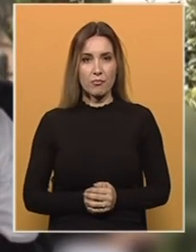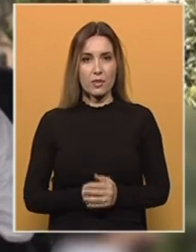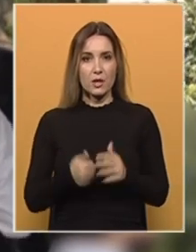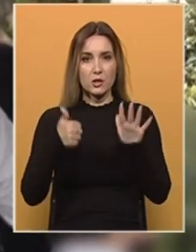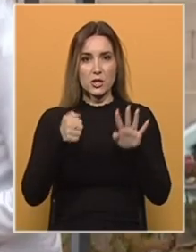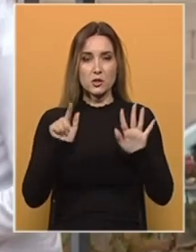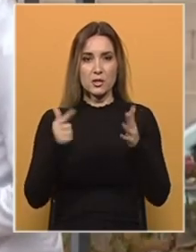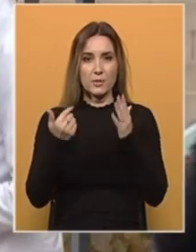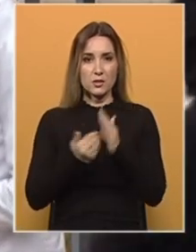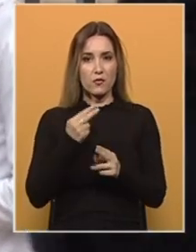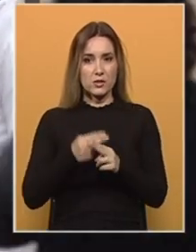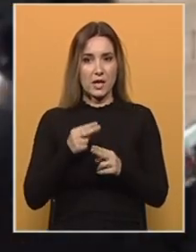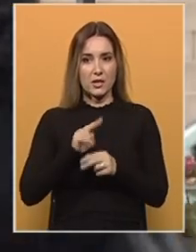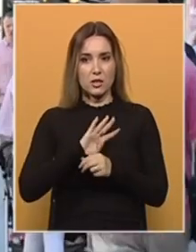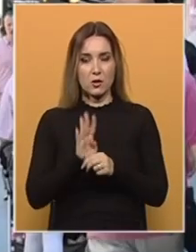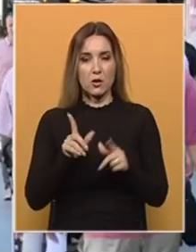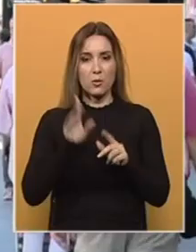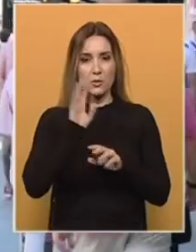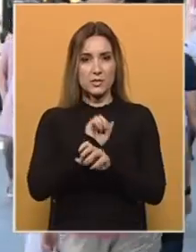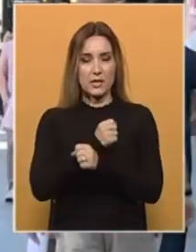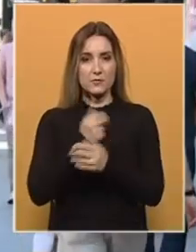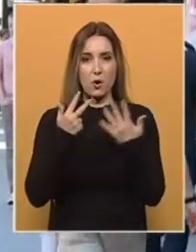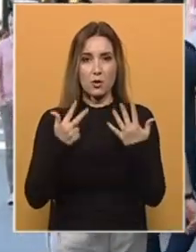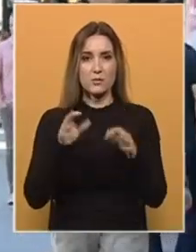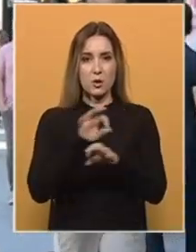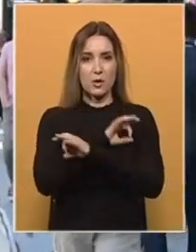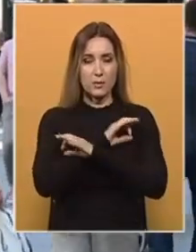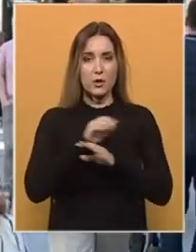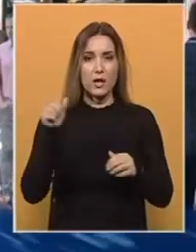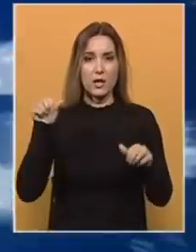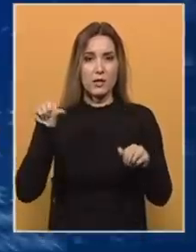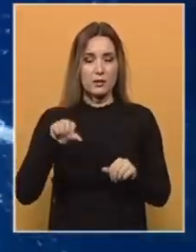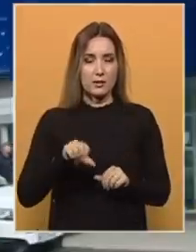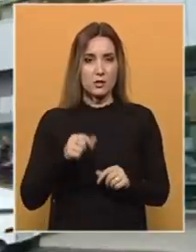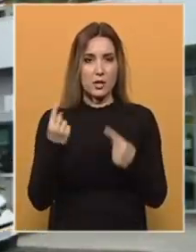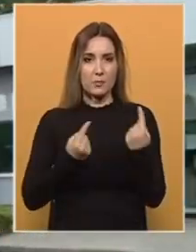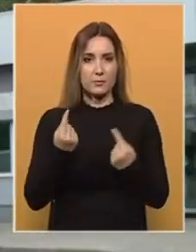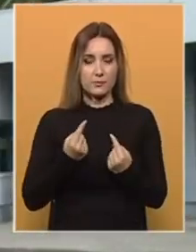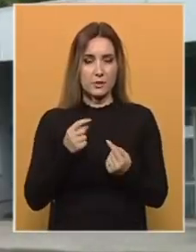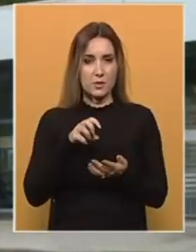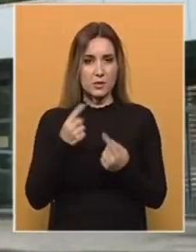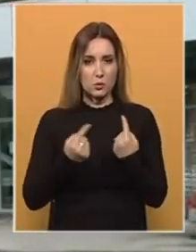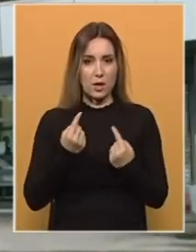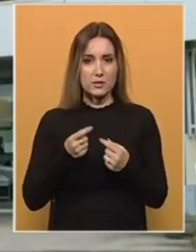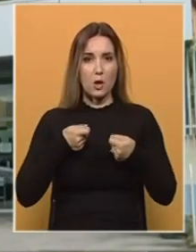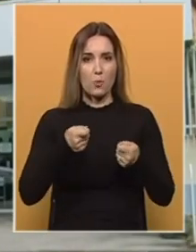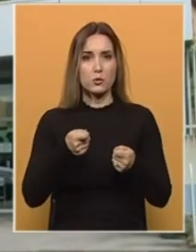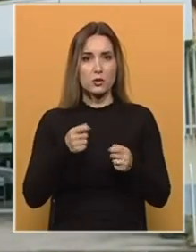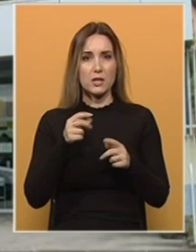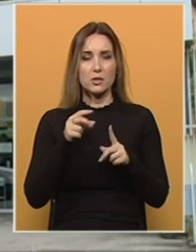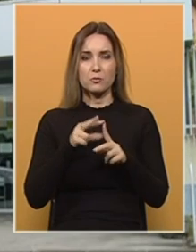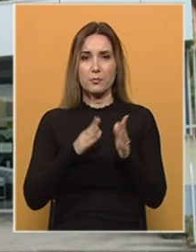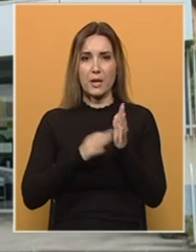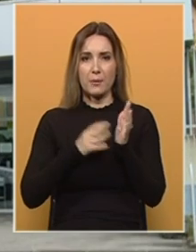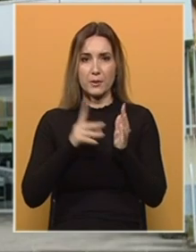617 novozaraženih koronavirusom u BiH osmero preminuli ih sve teža epidemiološka situacija. Optuženi slučaj Dženan Memić